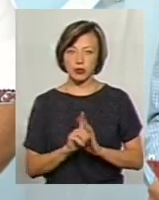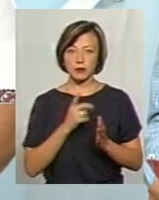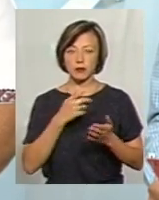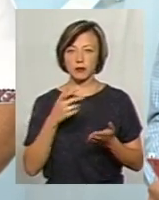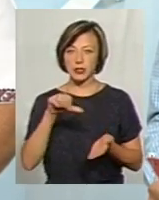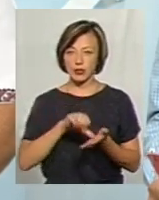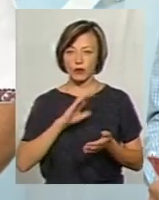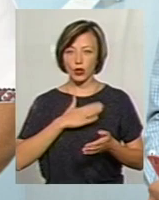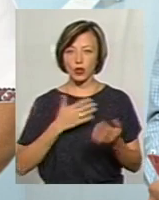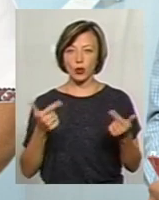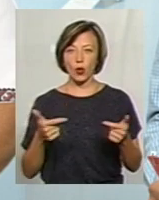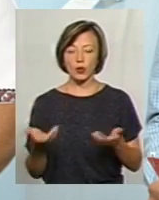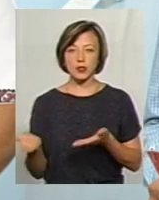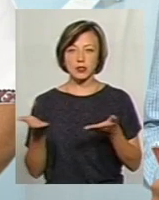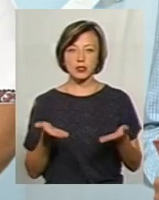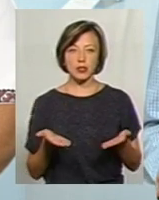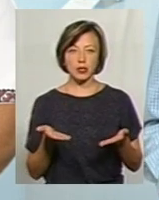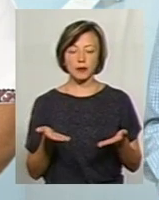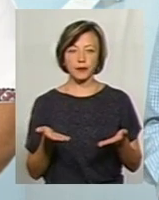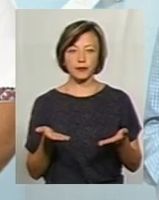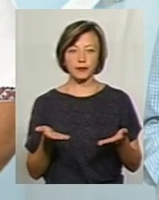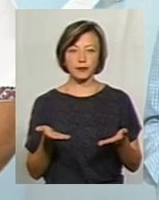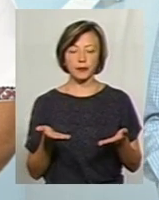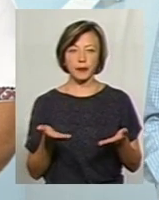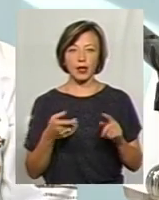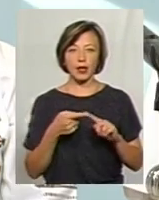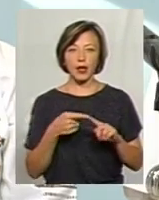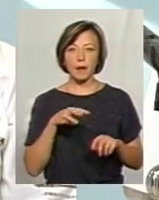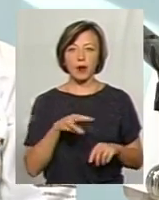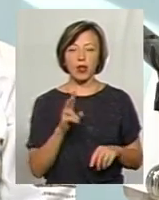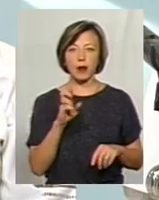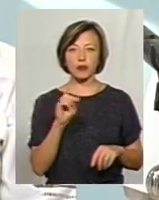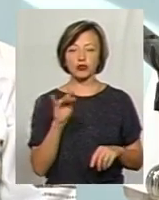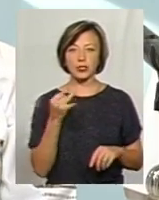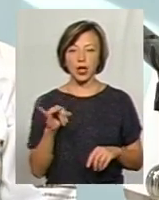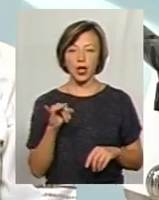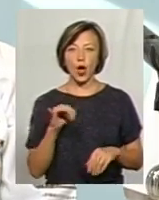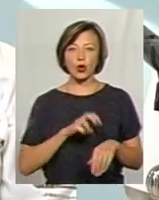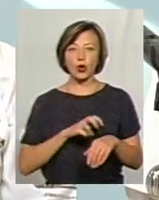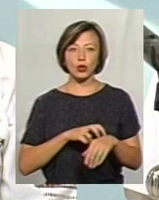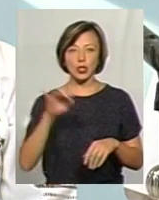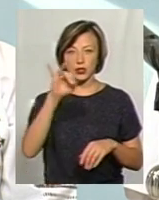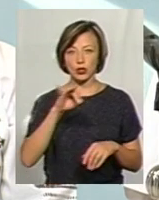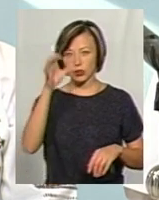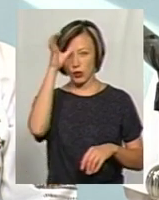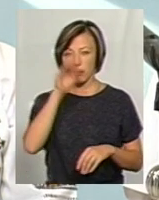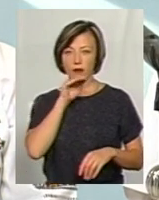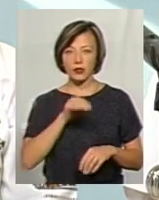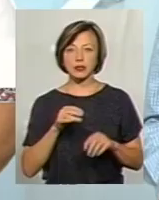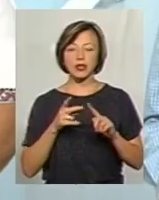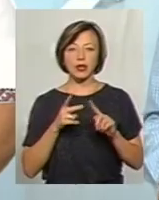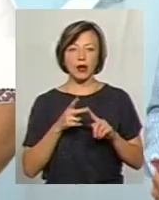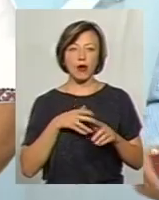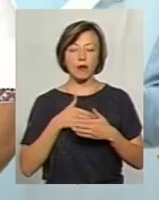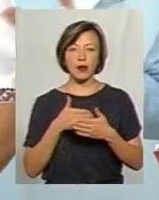представлю наших гостей в студії. По ліву руку від мене це Микола Кабачинський, доктор історичних наук, професор, та Тетяна Бозкова, громадська